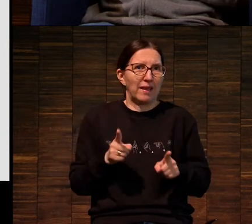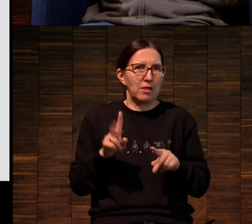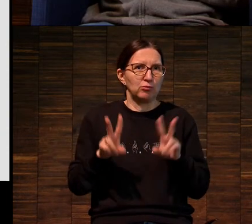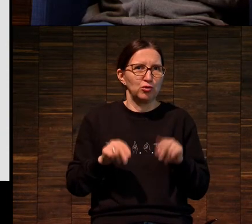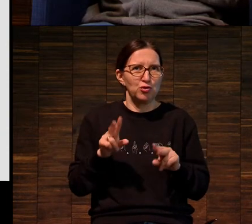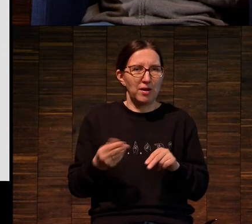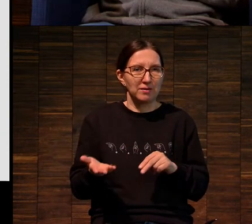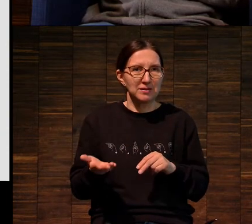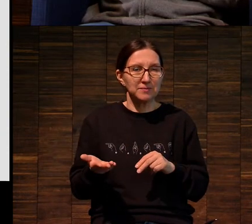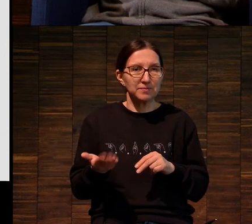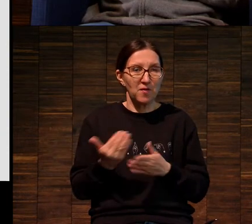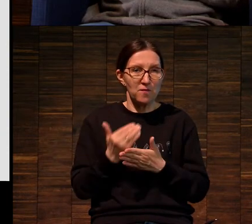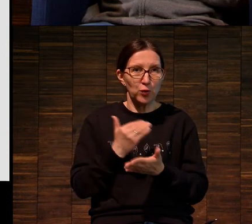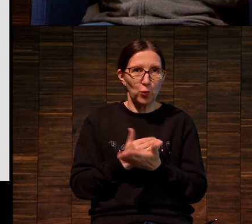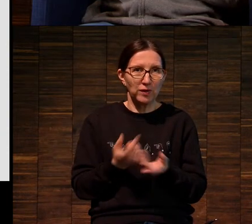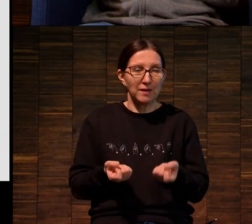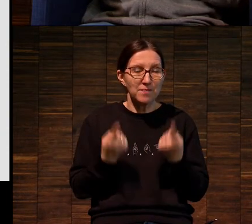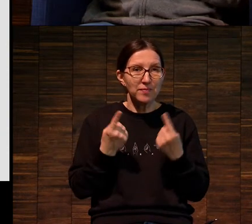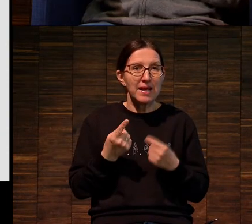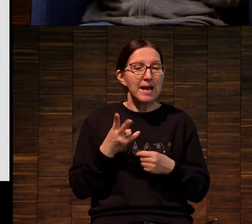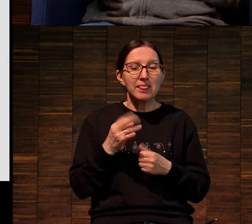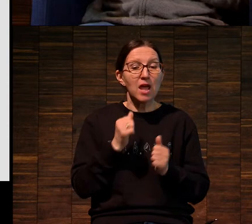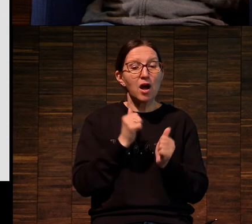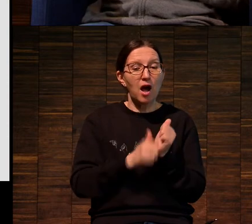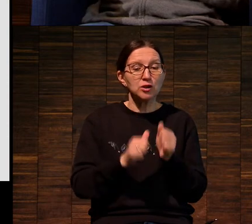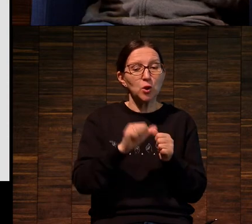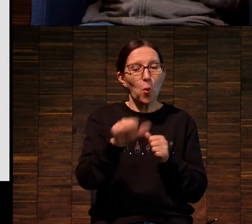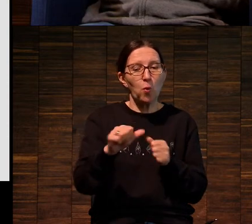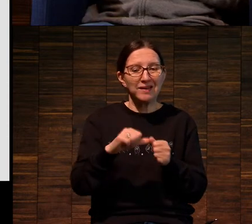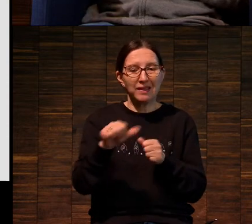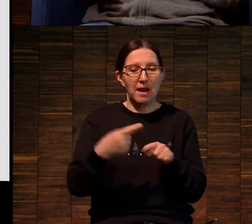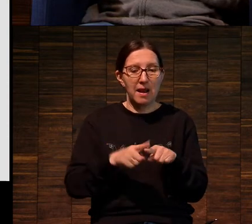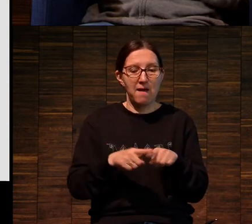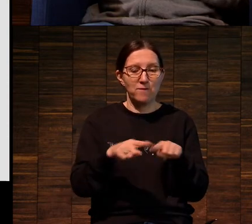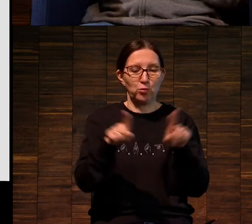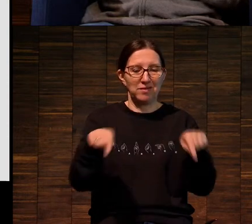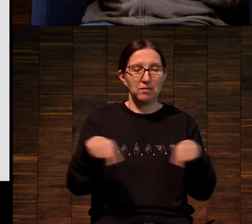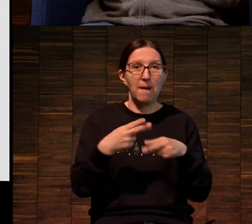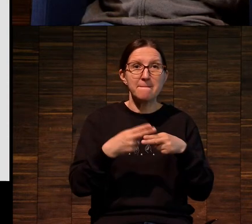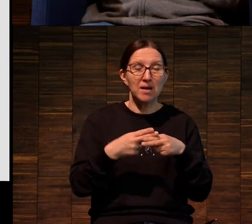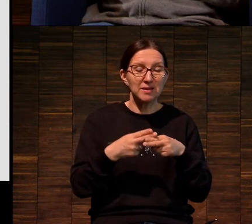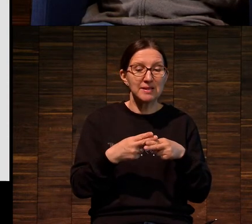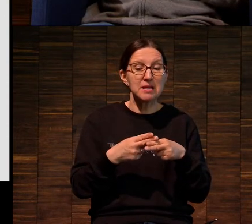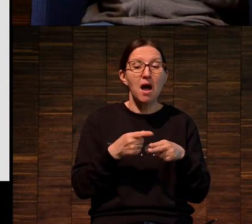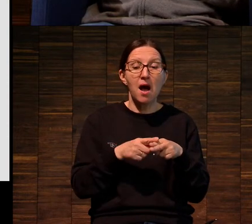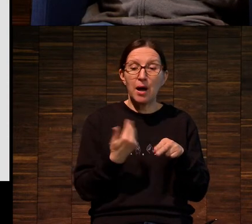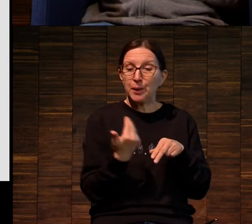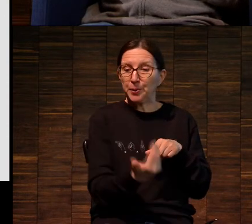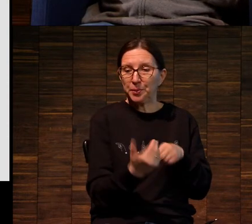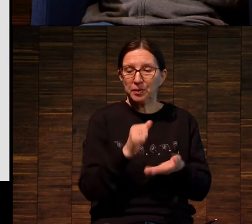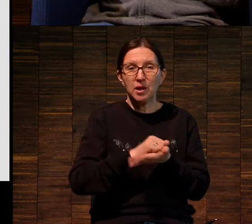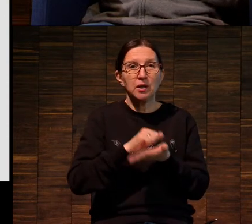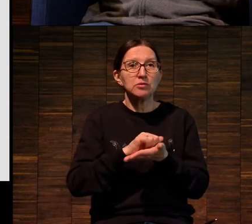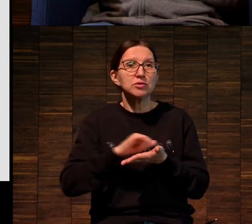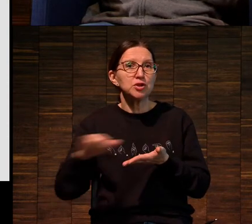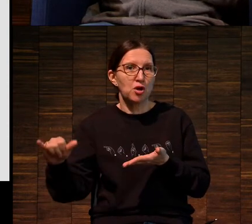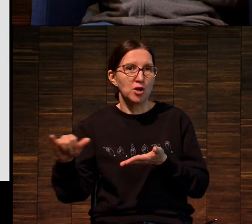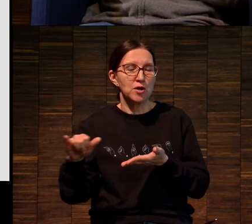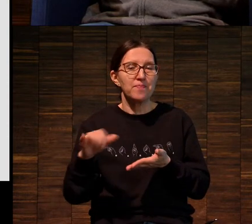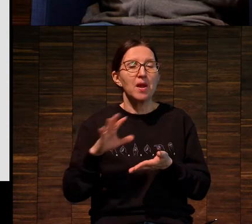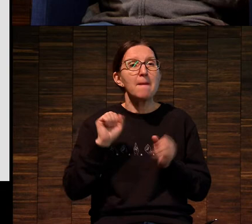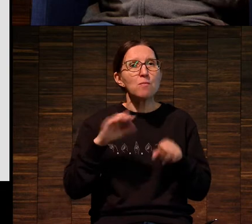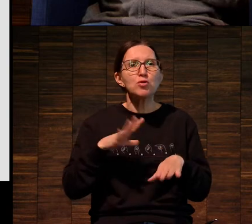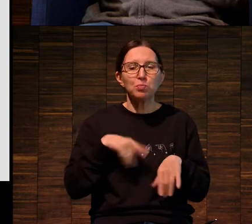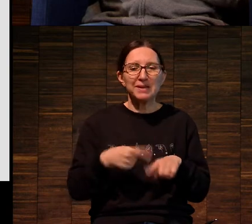которые получаются в итоге. Не каждая отдельная матрица, а именно тираж, тираж отпечатков. Другое дело, что